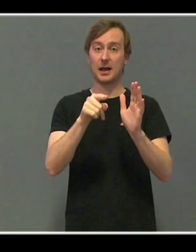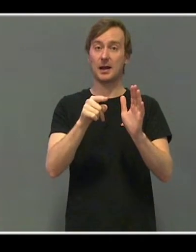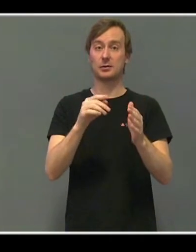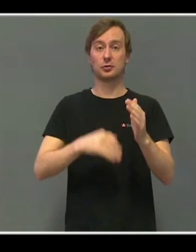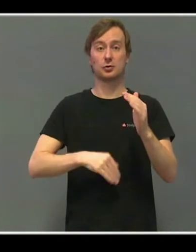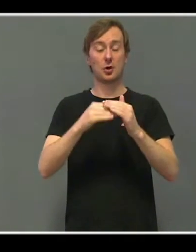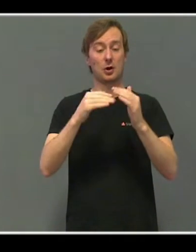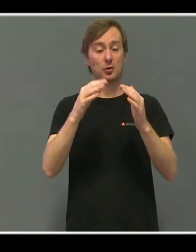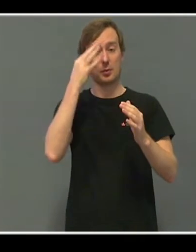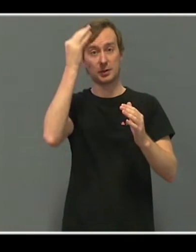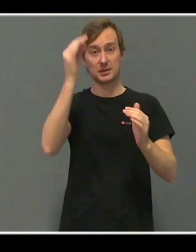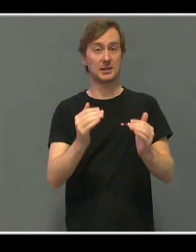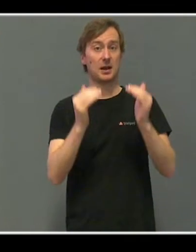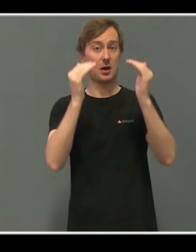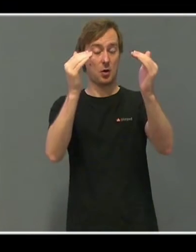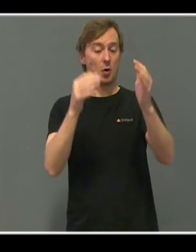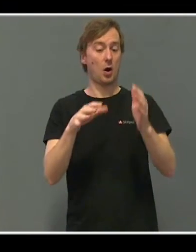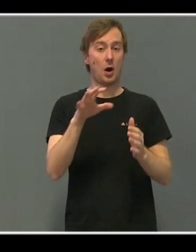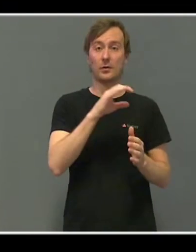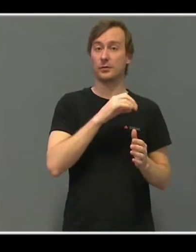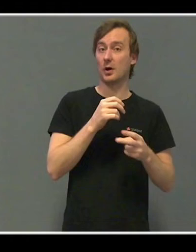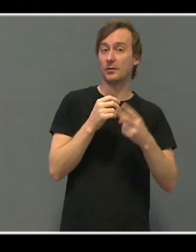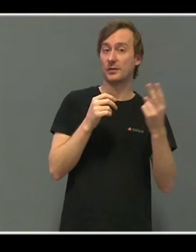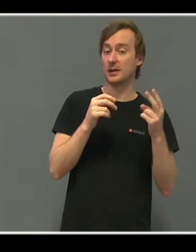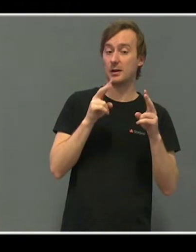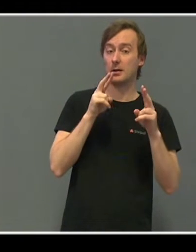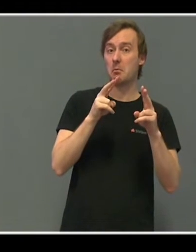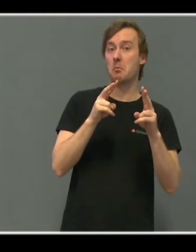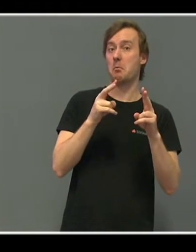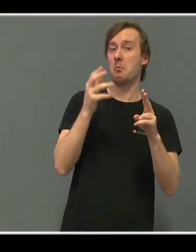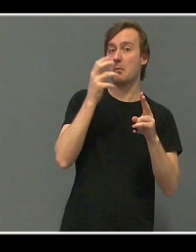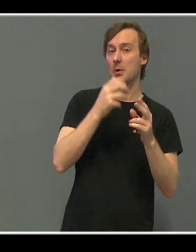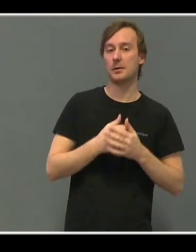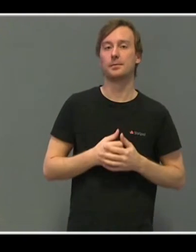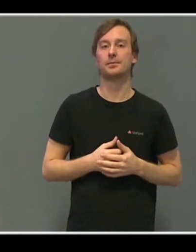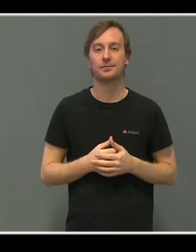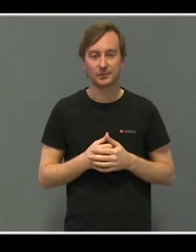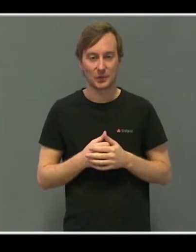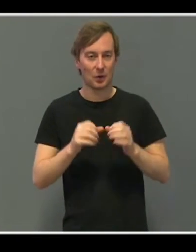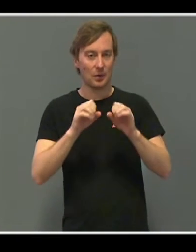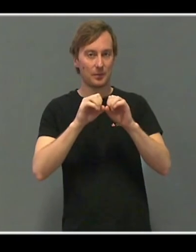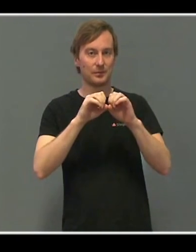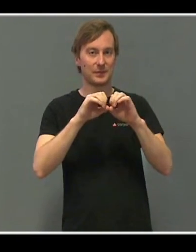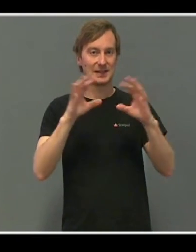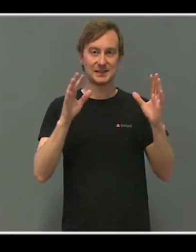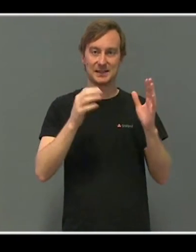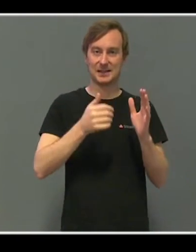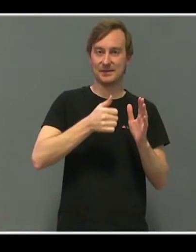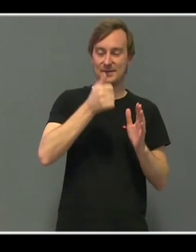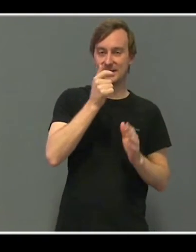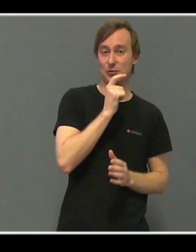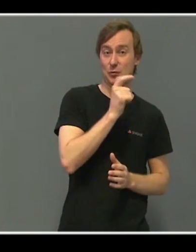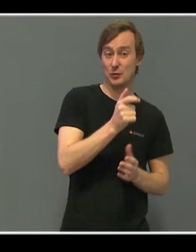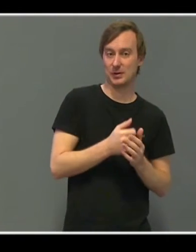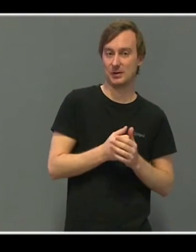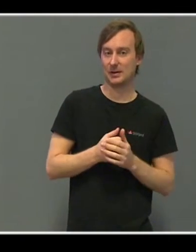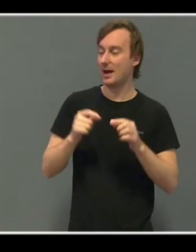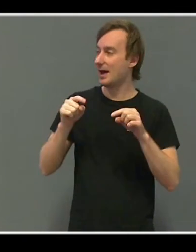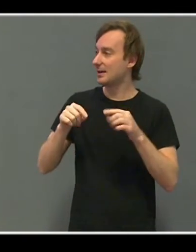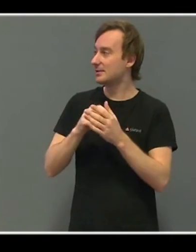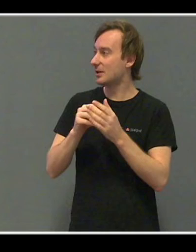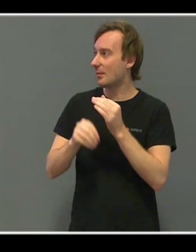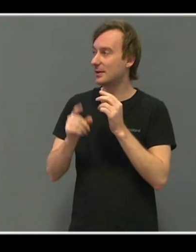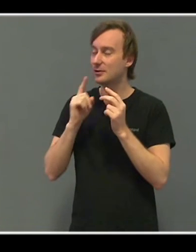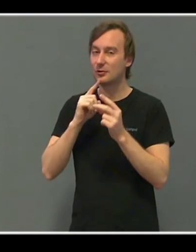Men mestring har jo vært et viktig nøkkelord i dag. Og nå er jo pappaen enig i det, forskeren enig i Stahl-Pedder og